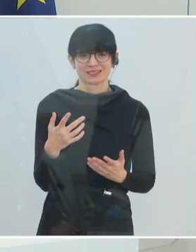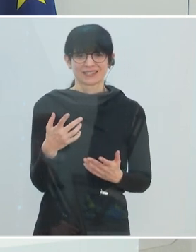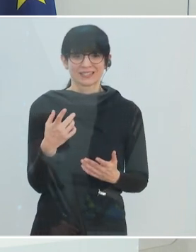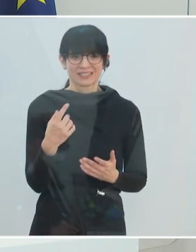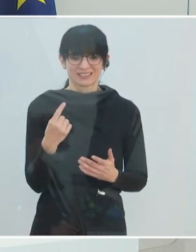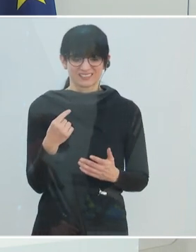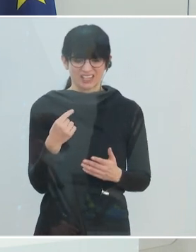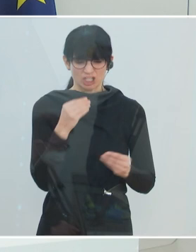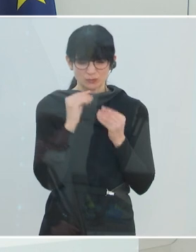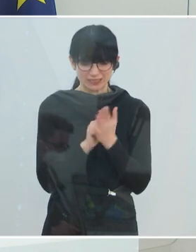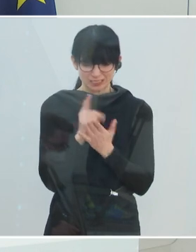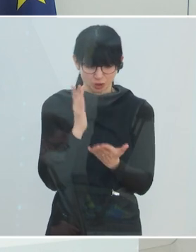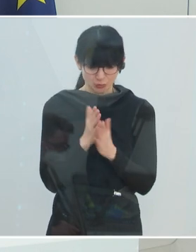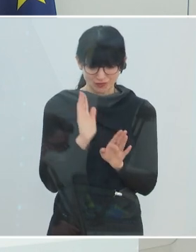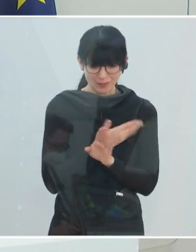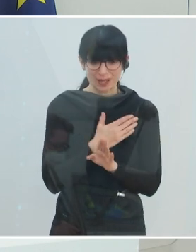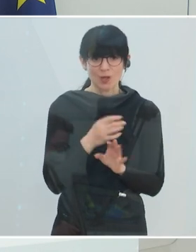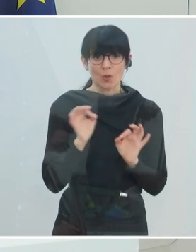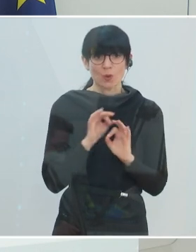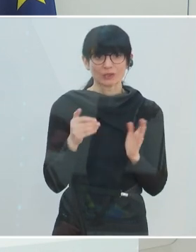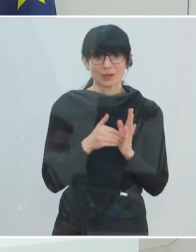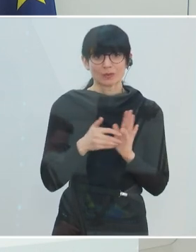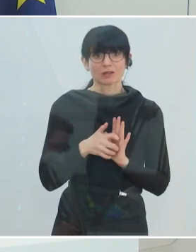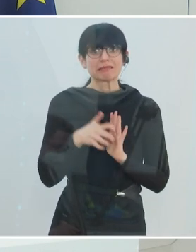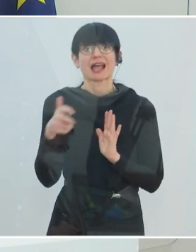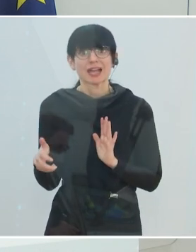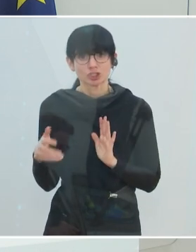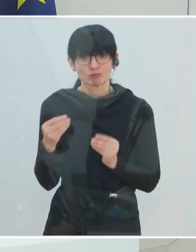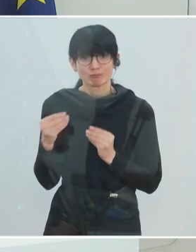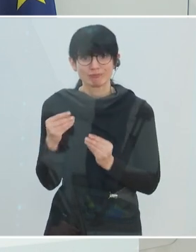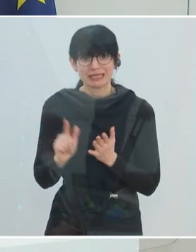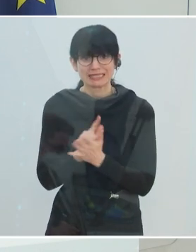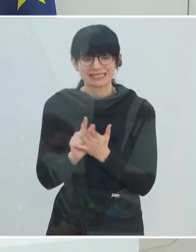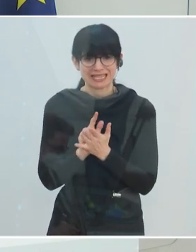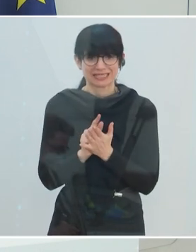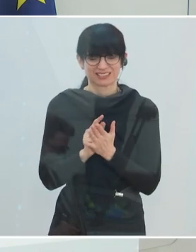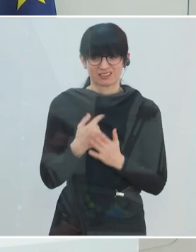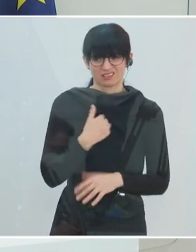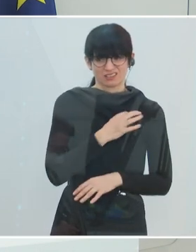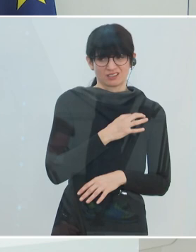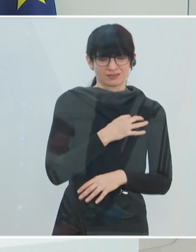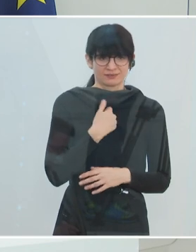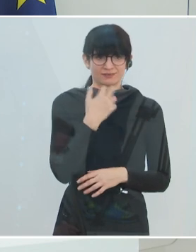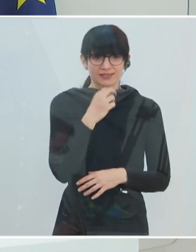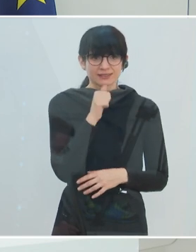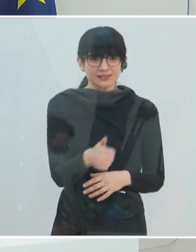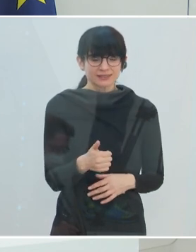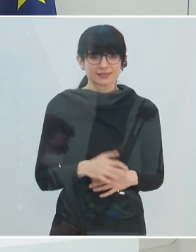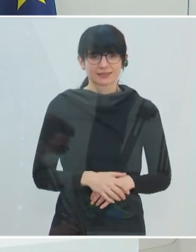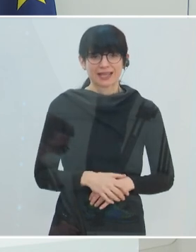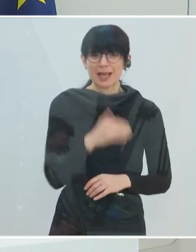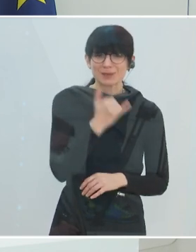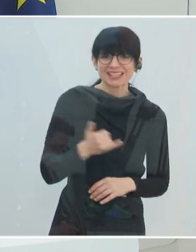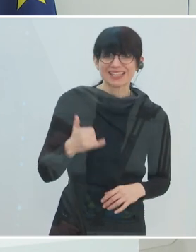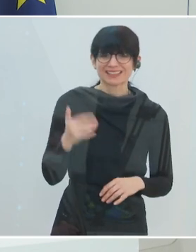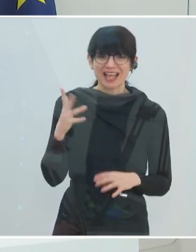schon zu Ende ist oder ob vielleicht nicht eine Nachspielzeit notwendig sein wird. Und davor fürchten wir uns natürlich einerseits. Auf der anderen Seite, jeder Handballer